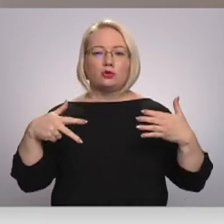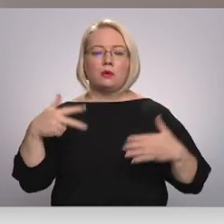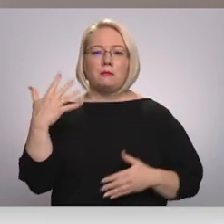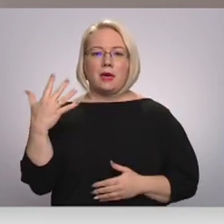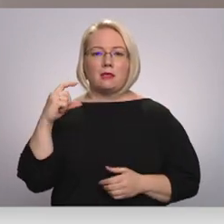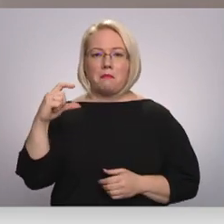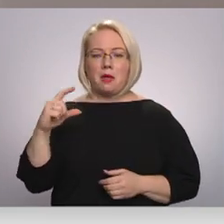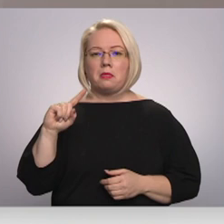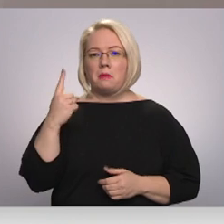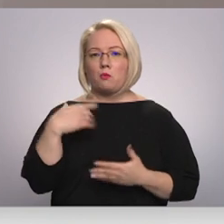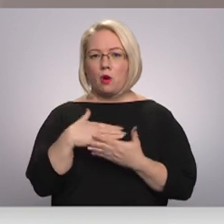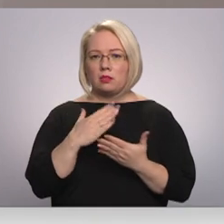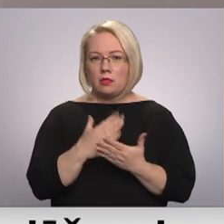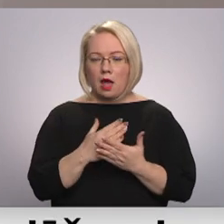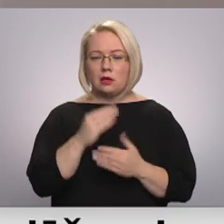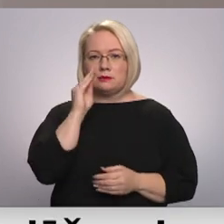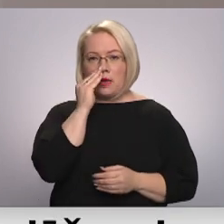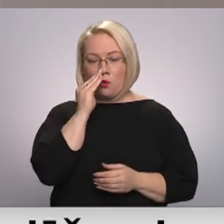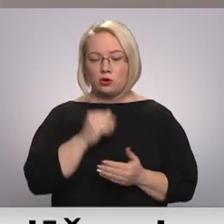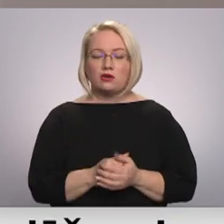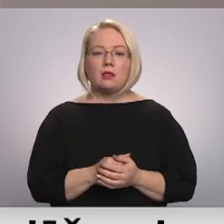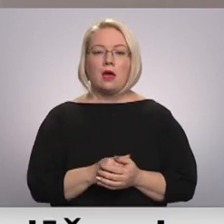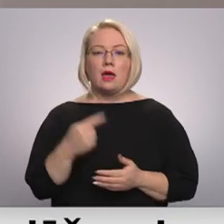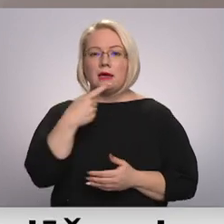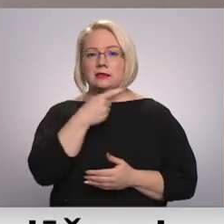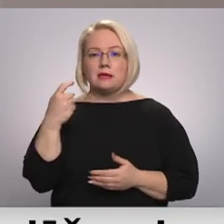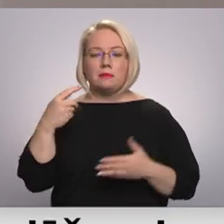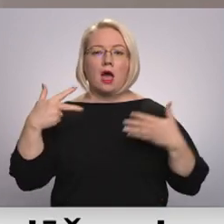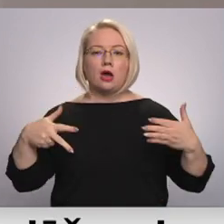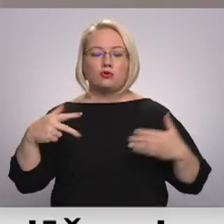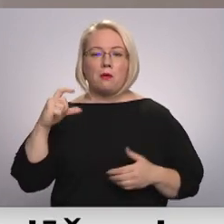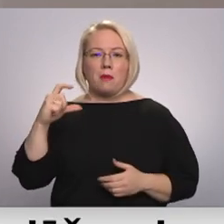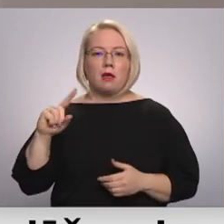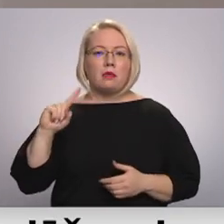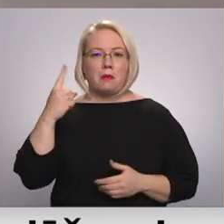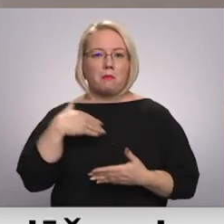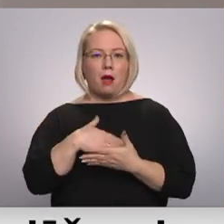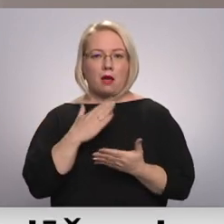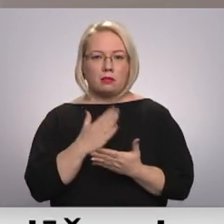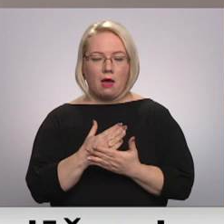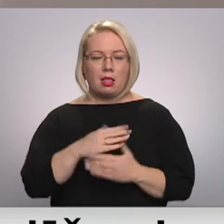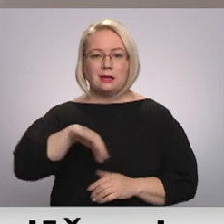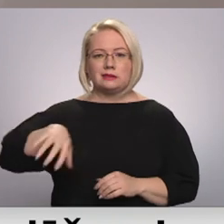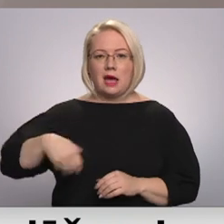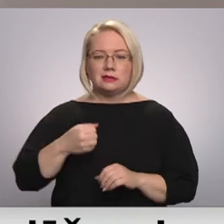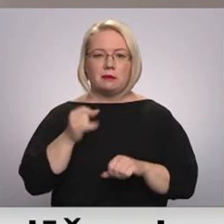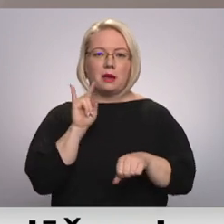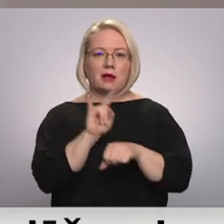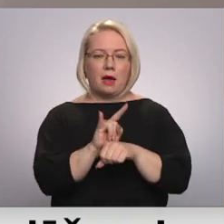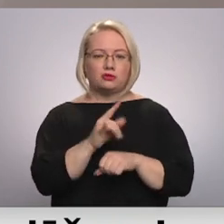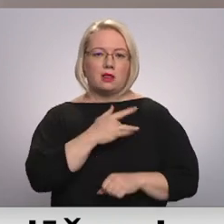panta pirmo daļu spiegošana, 180. panta pirmo daļu zādzība krāpšana